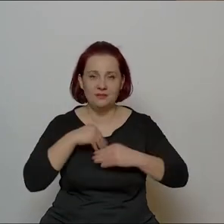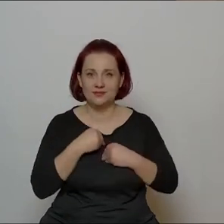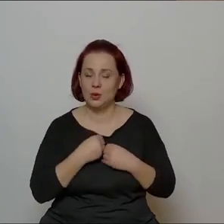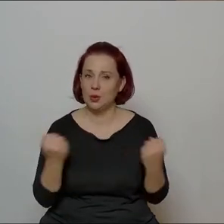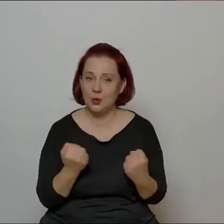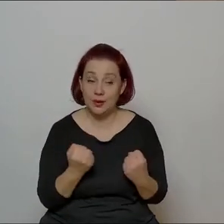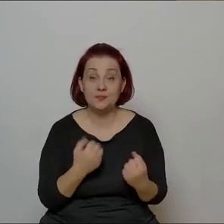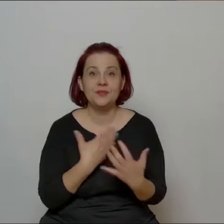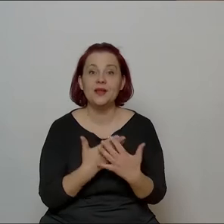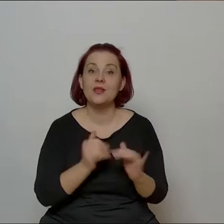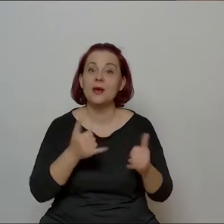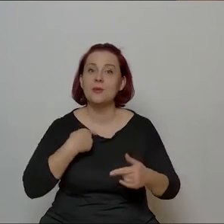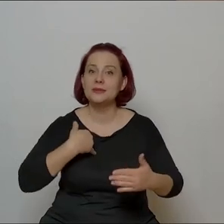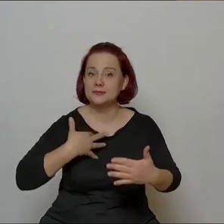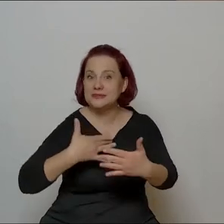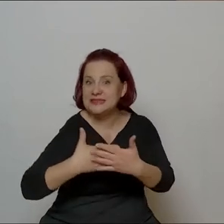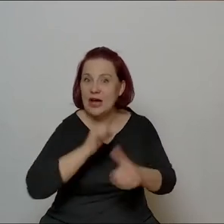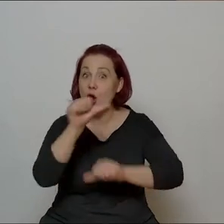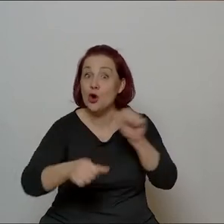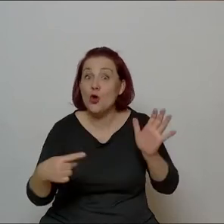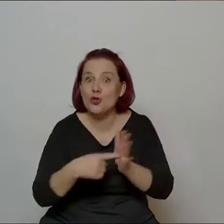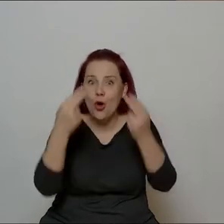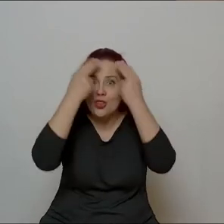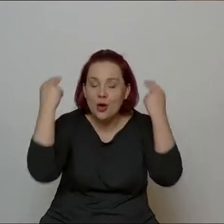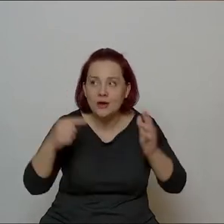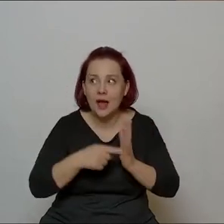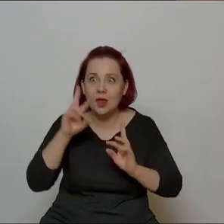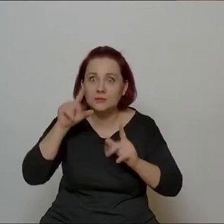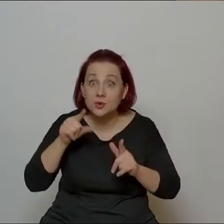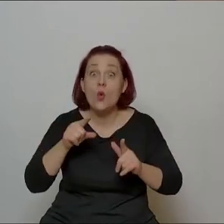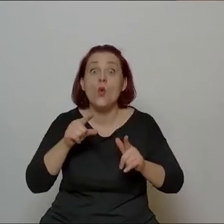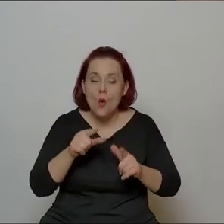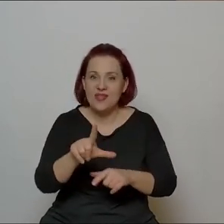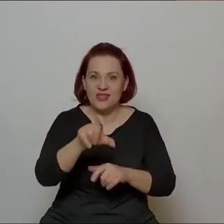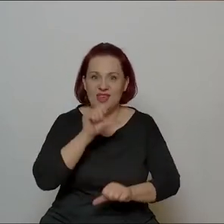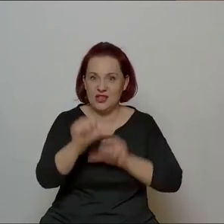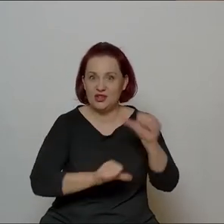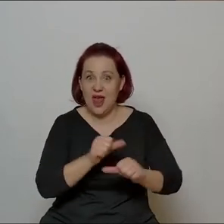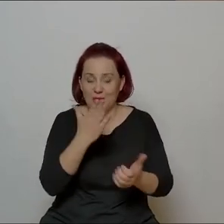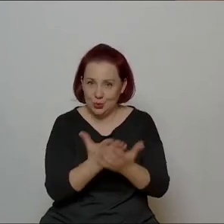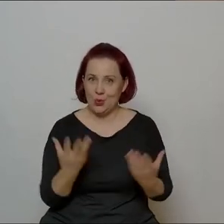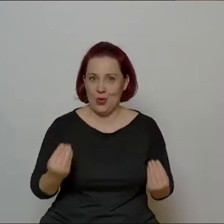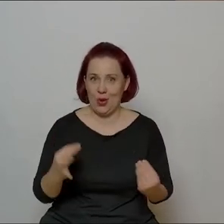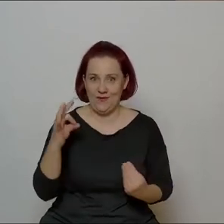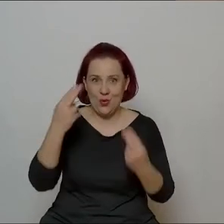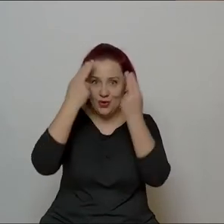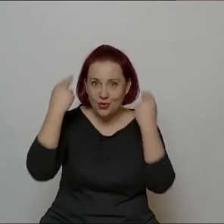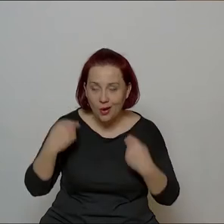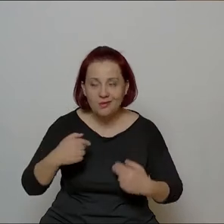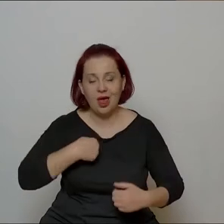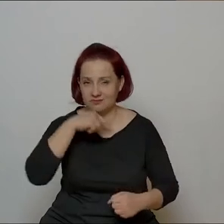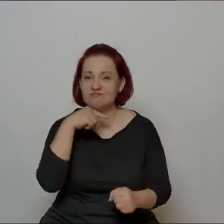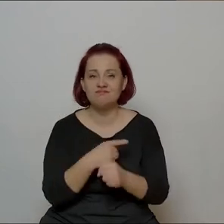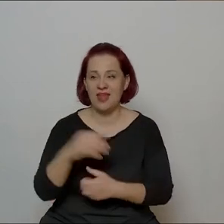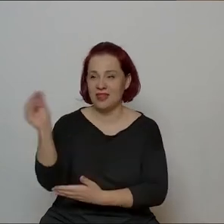się zaczął zbliżać rok norwidowski, zorientowałam się, że zbliża się ta dwusetna rocznica urodzin, to postanowiłam